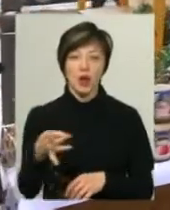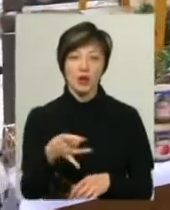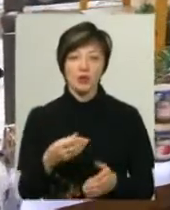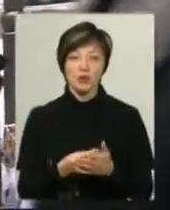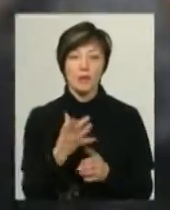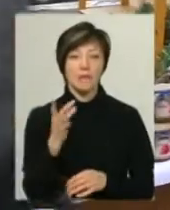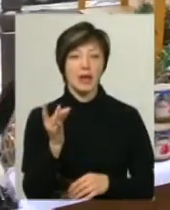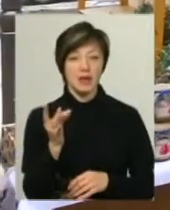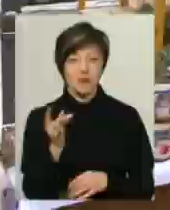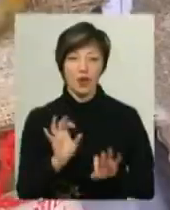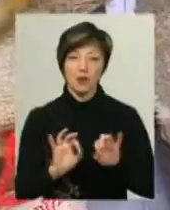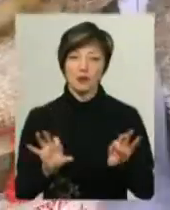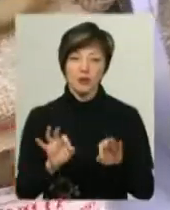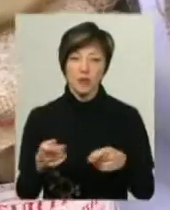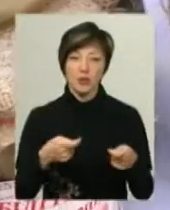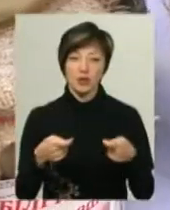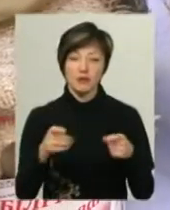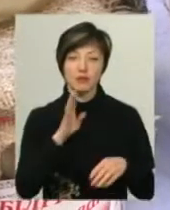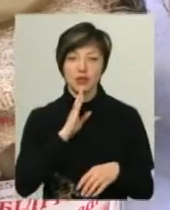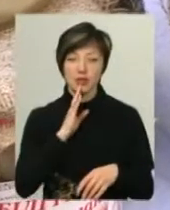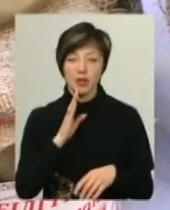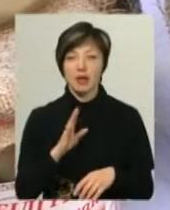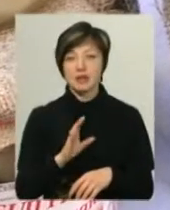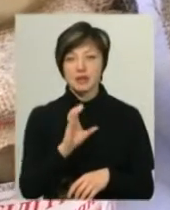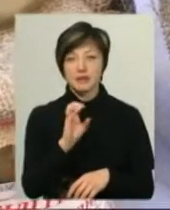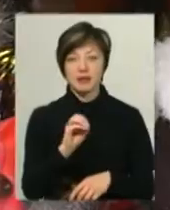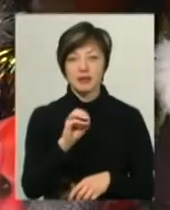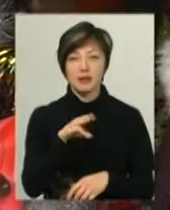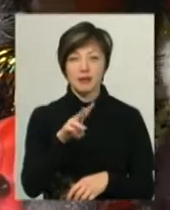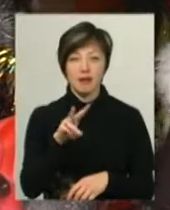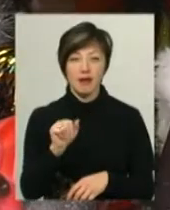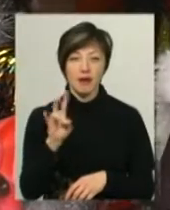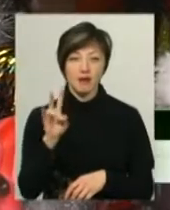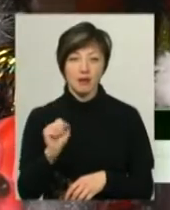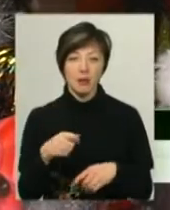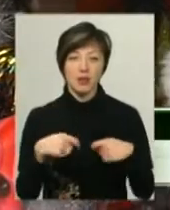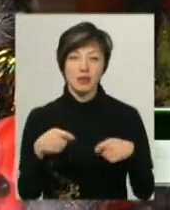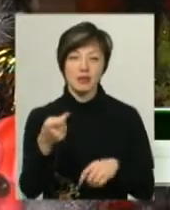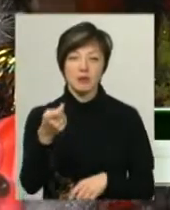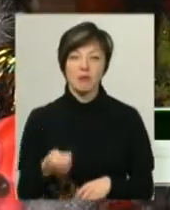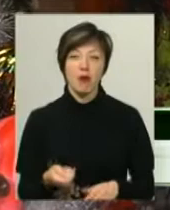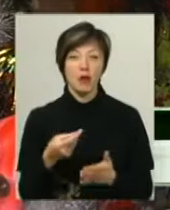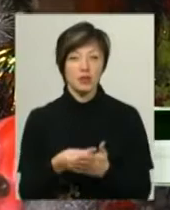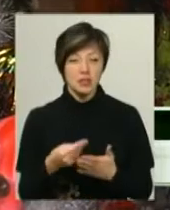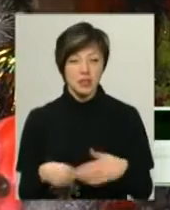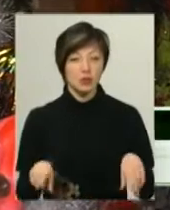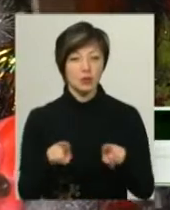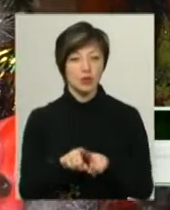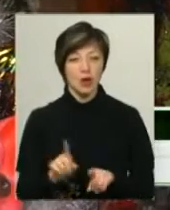коштує 5 гривень, розповідає продавчиня ярмарку Світлана Спеціальна. Ми продаємо за мінімальну ціну, так що,